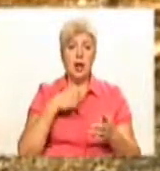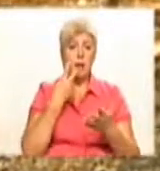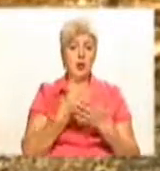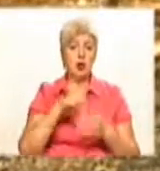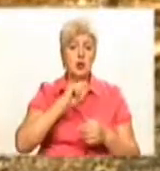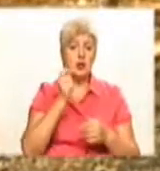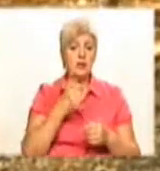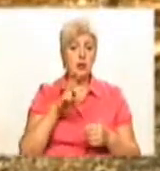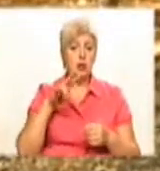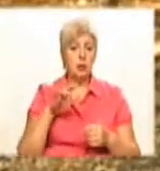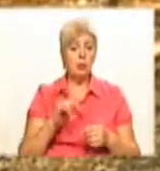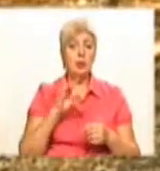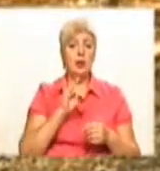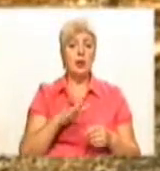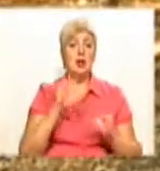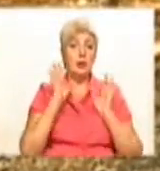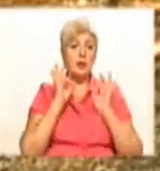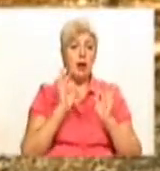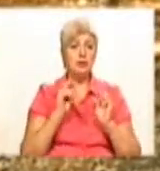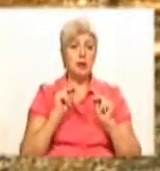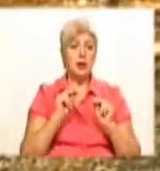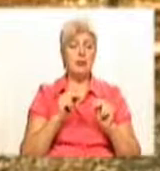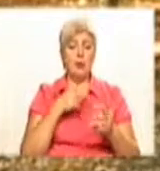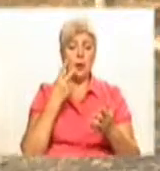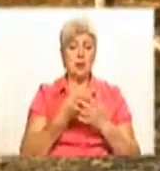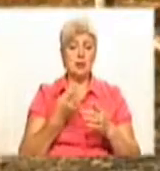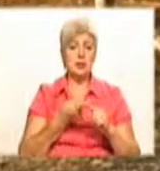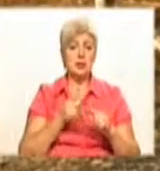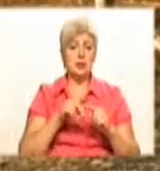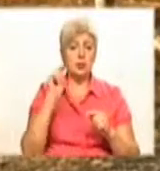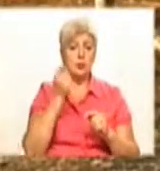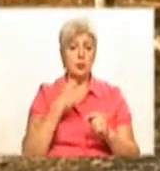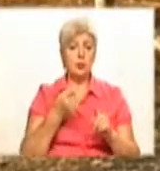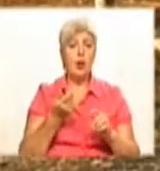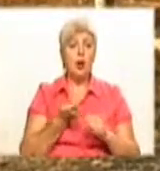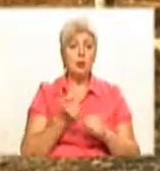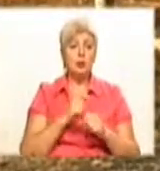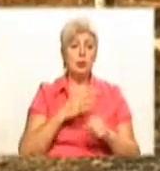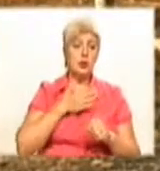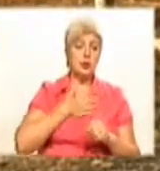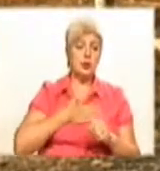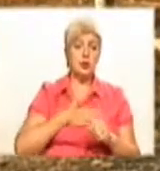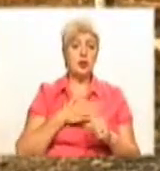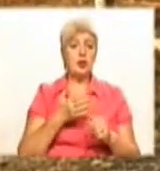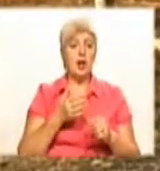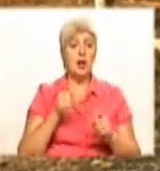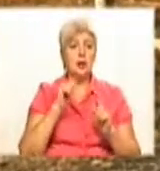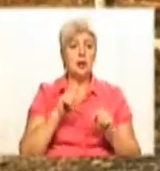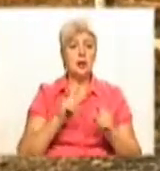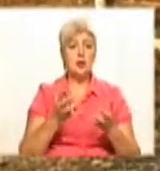і безпосередньо правдиво показали цю війну. Дуже тішить те, що беруть і китайці,